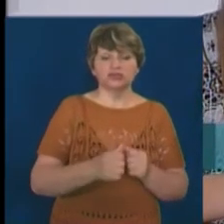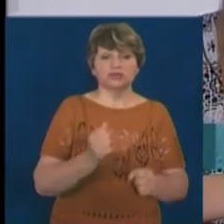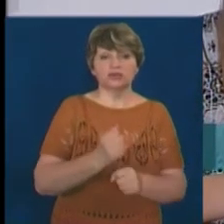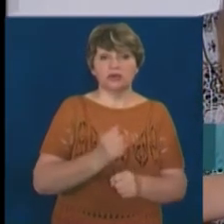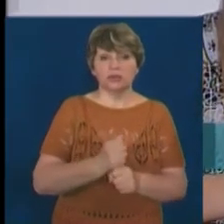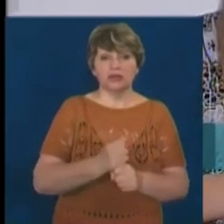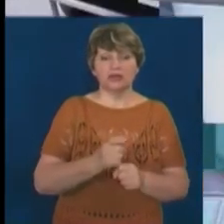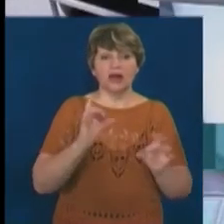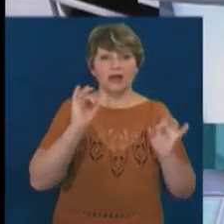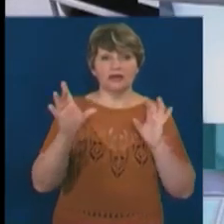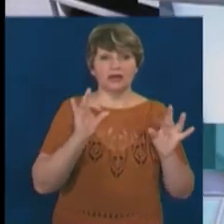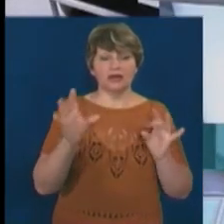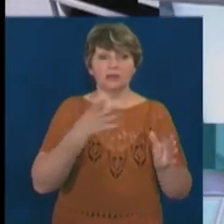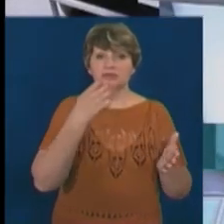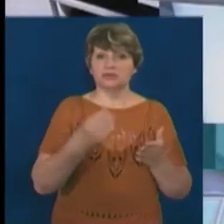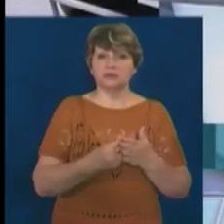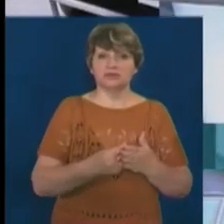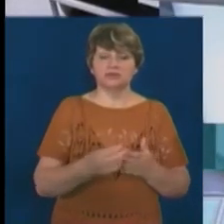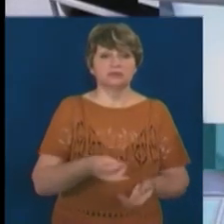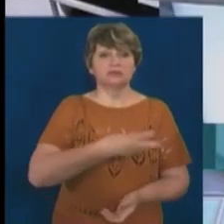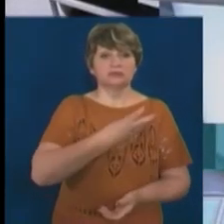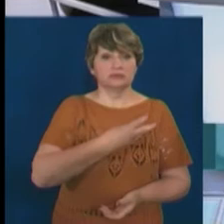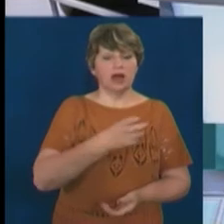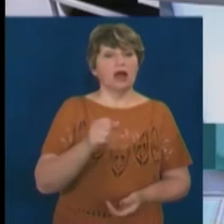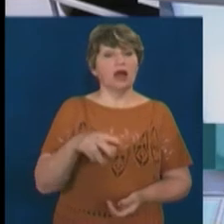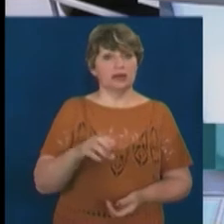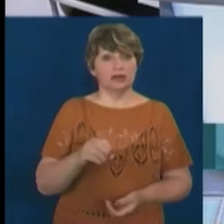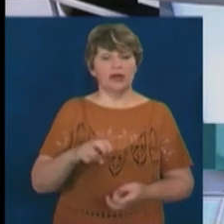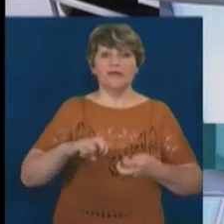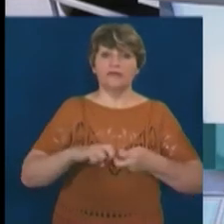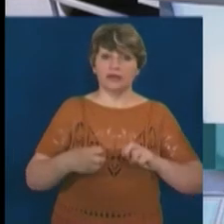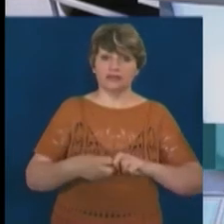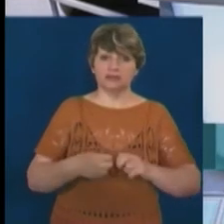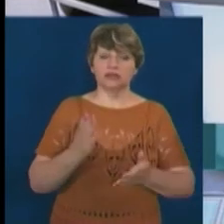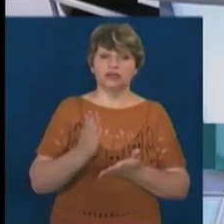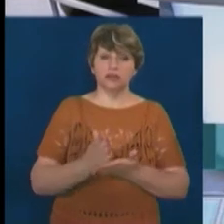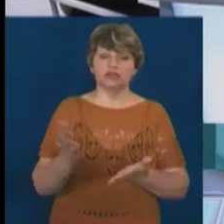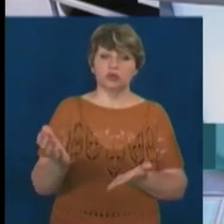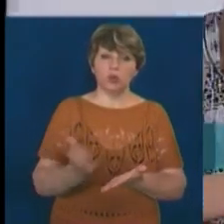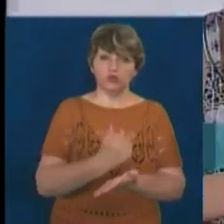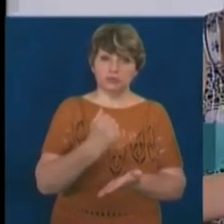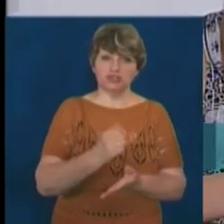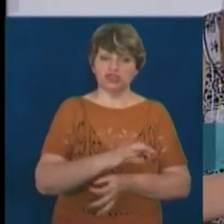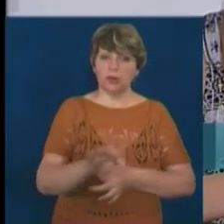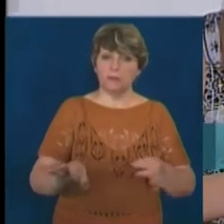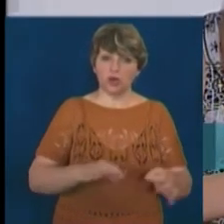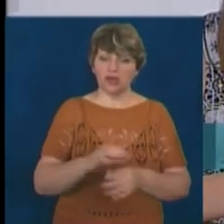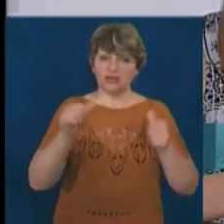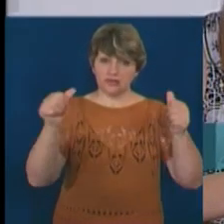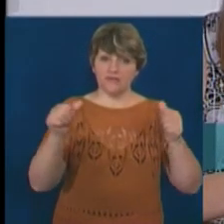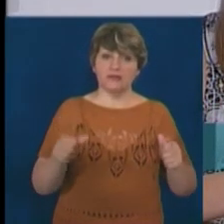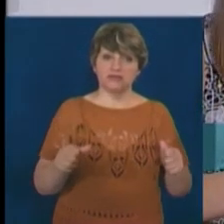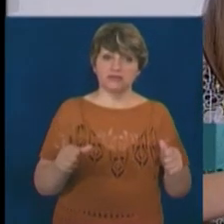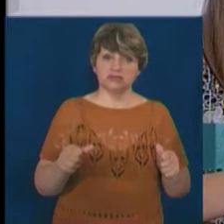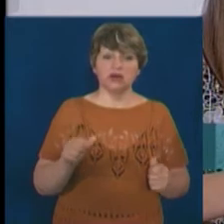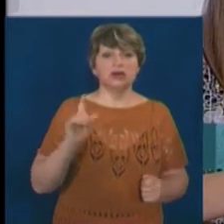тим вважалося краще. Але вже є зрушення. Воно-Франківську досить успішно працює проєкт «Вивіски». Там, по